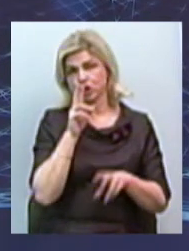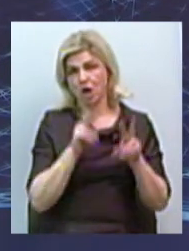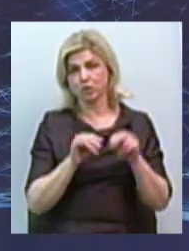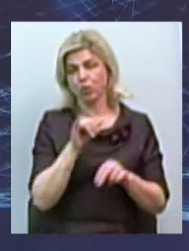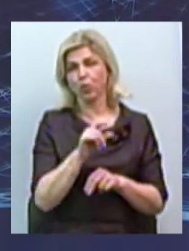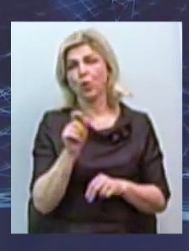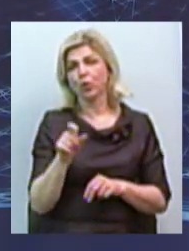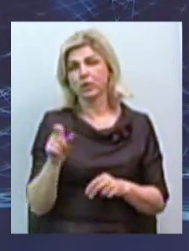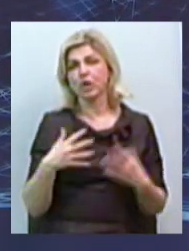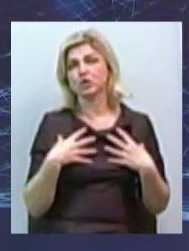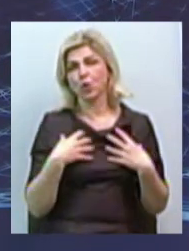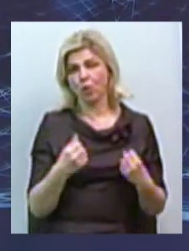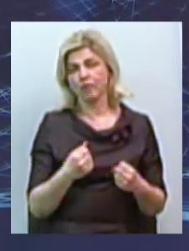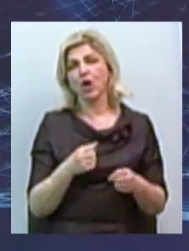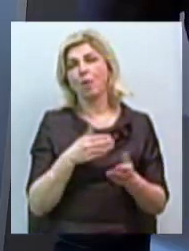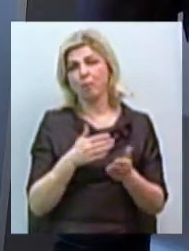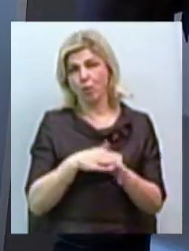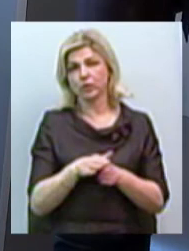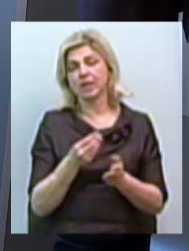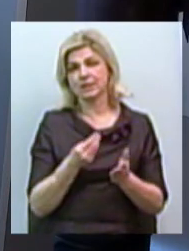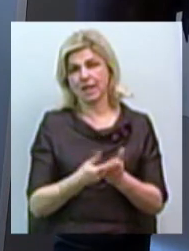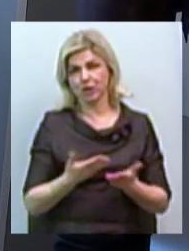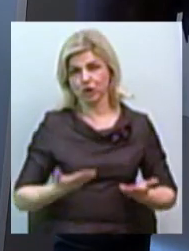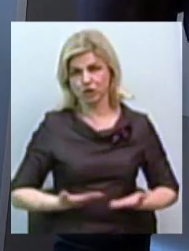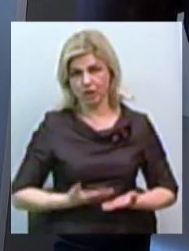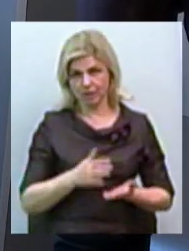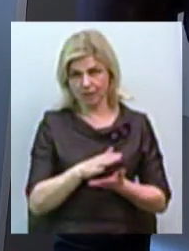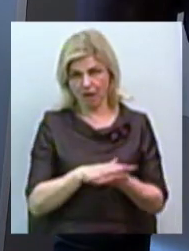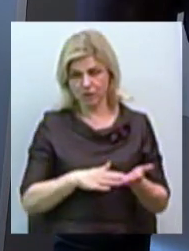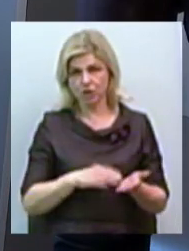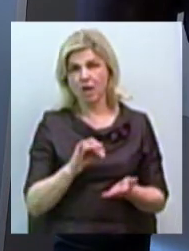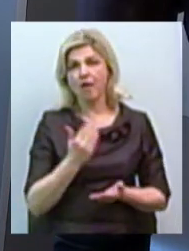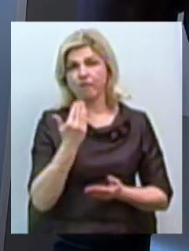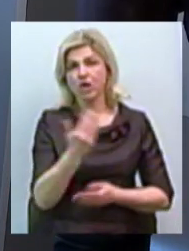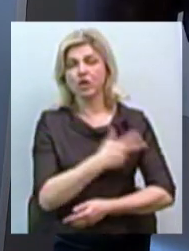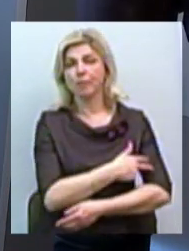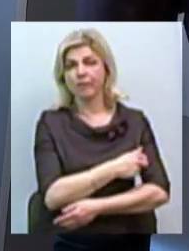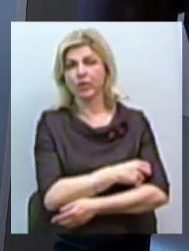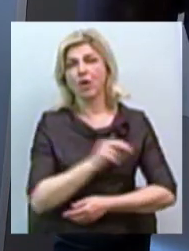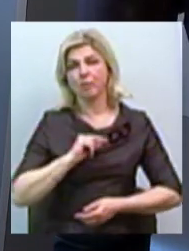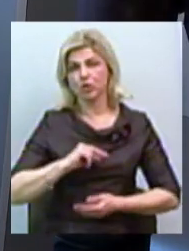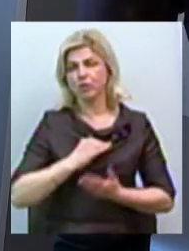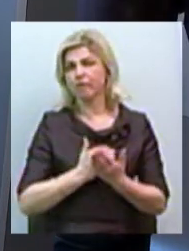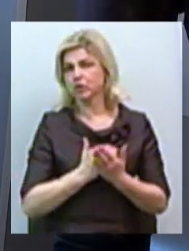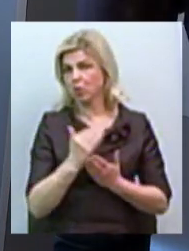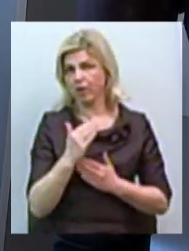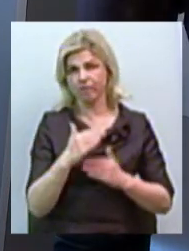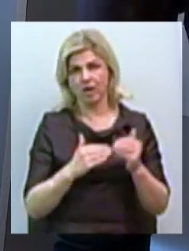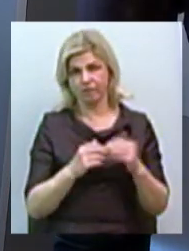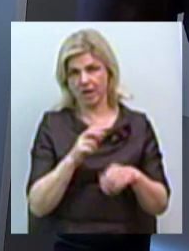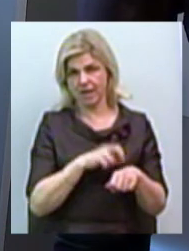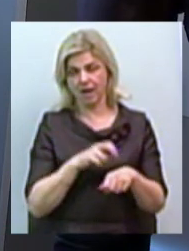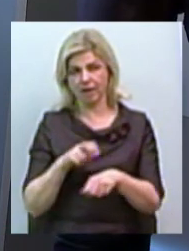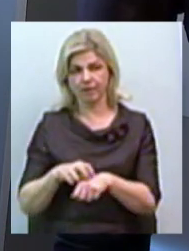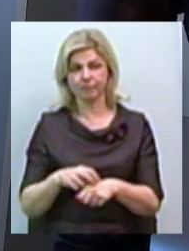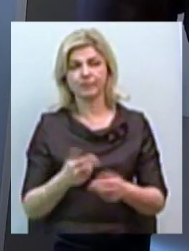здоровими і полноценно жити далі. Тим більше в вашому диспансері працюють висококваліфіковані лікарі.